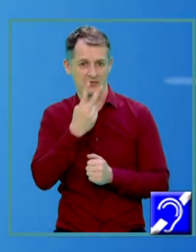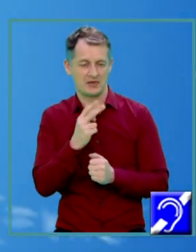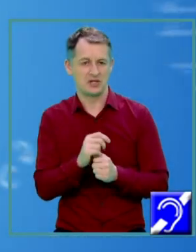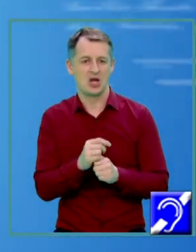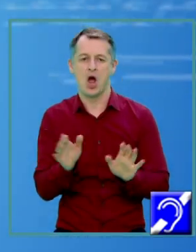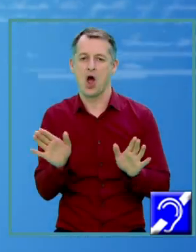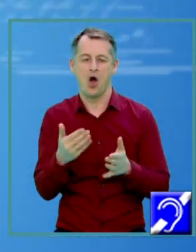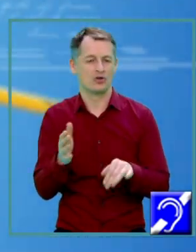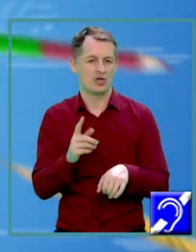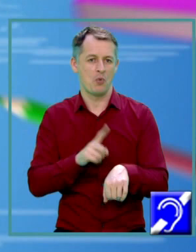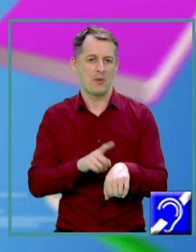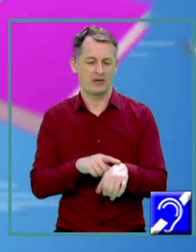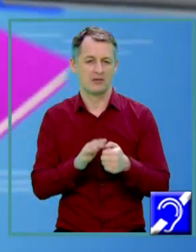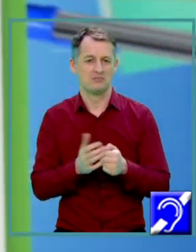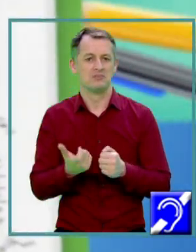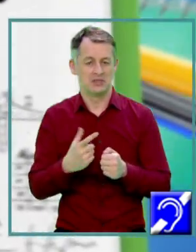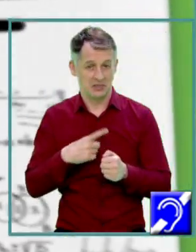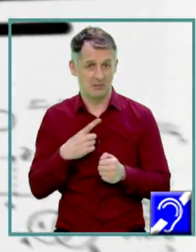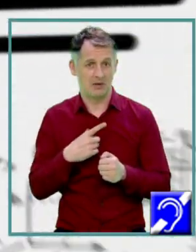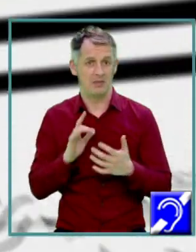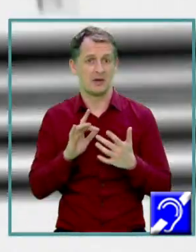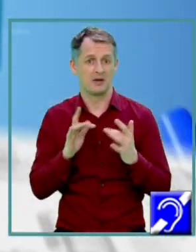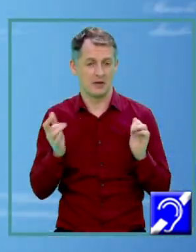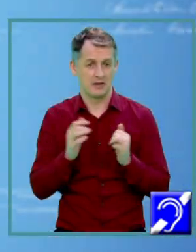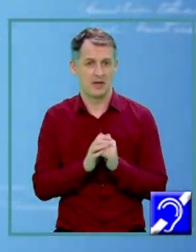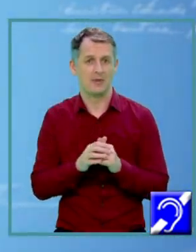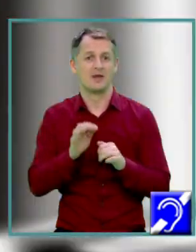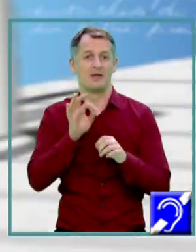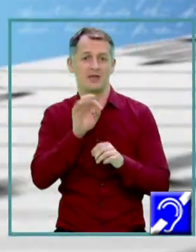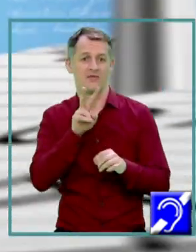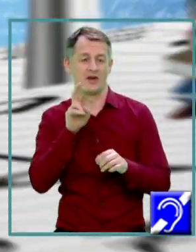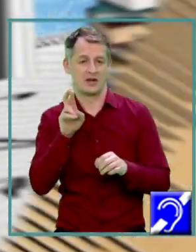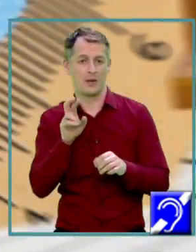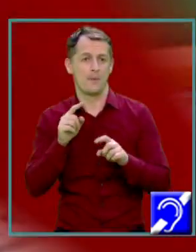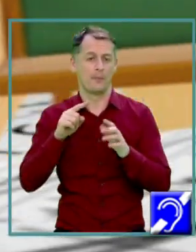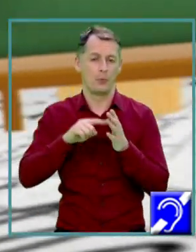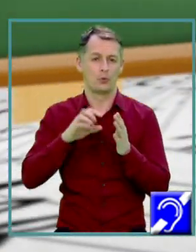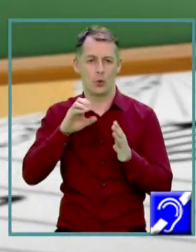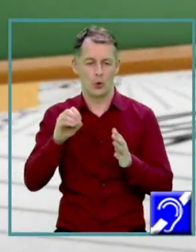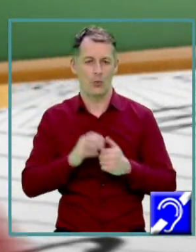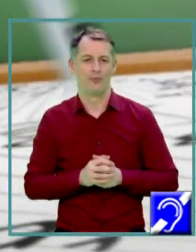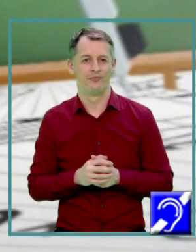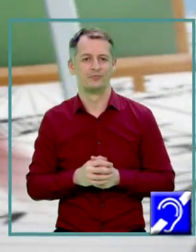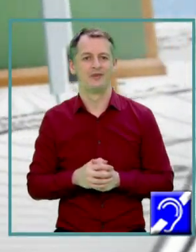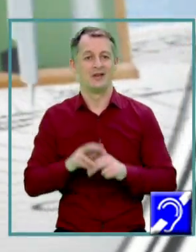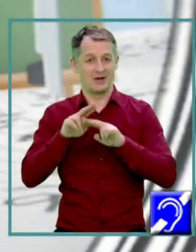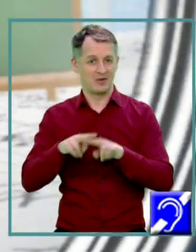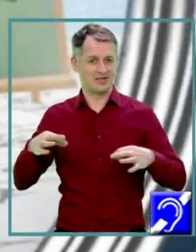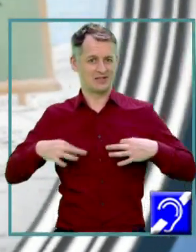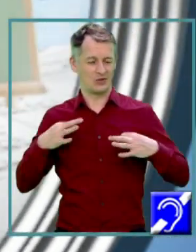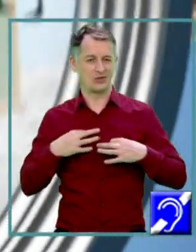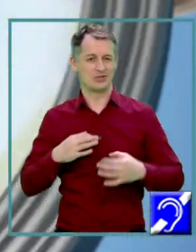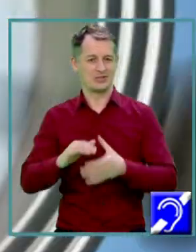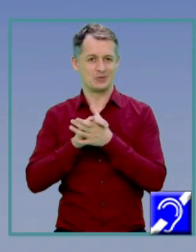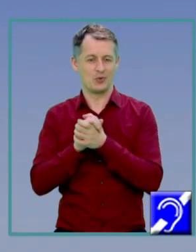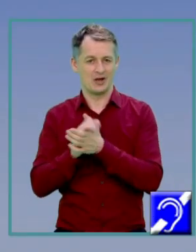câte ori aveți nevoie Pentru că sunt disponibile și online pe canalul de YouTube al TVR Dar și pe site-ul tvr.ro Rămâne sănătoși și spor la